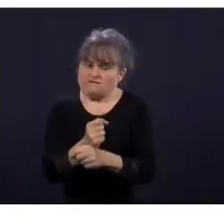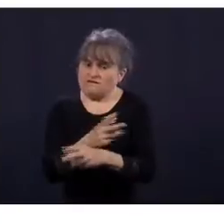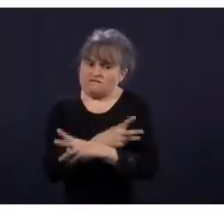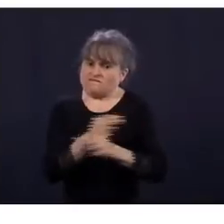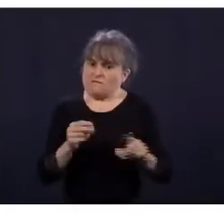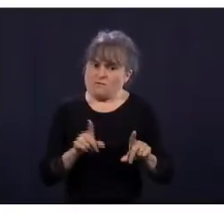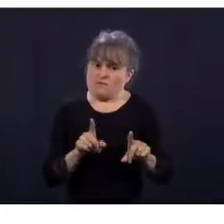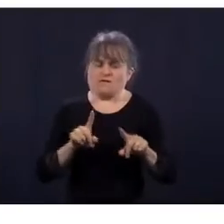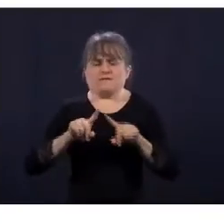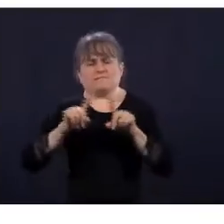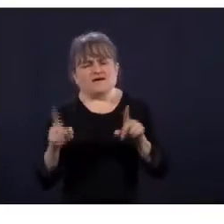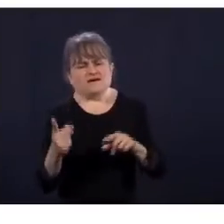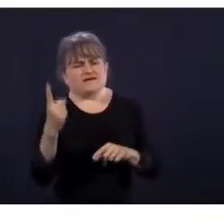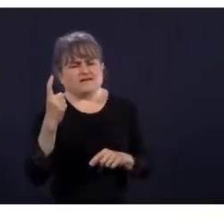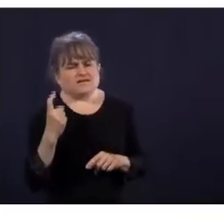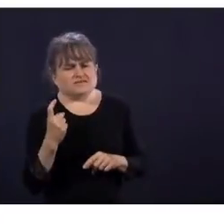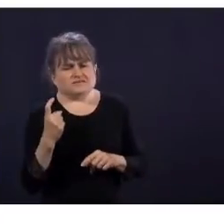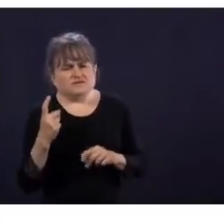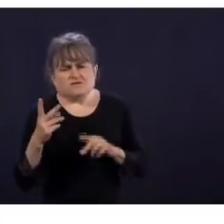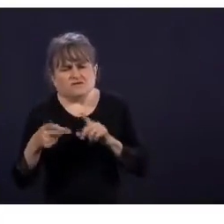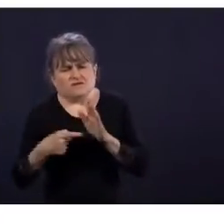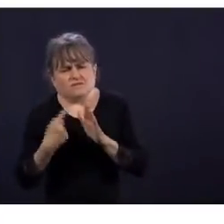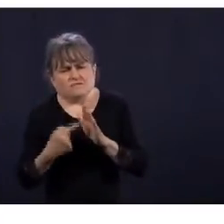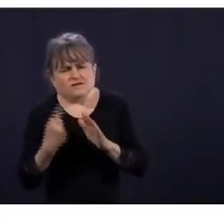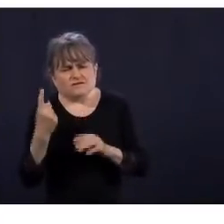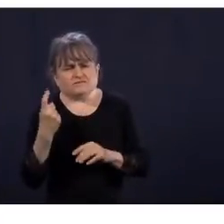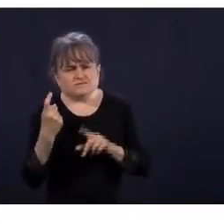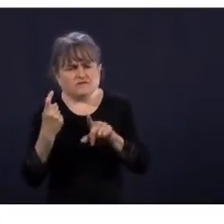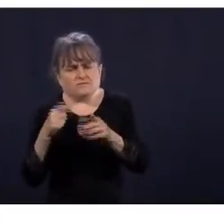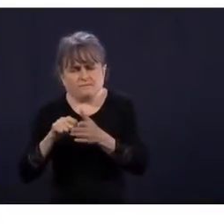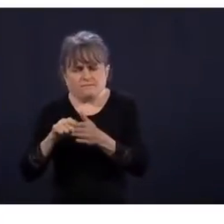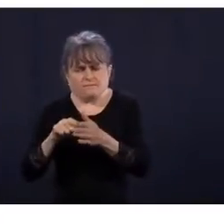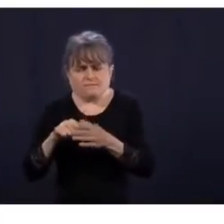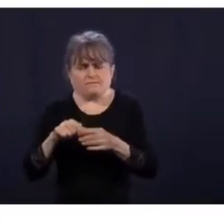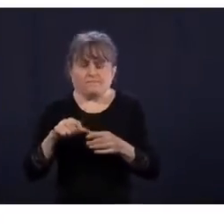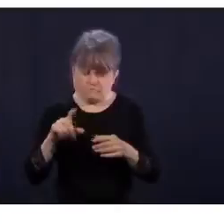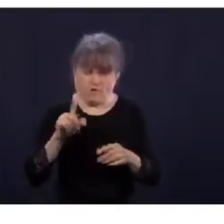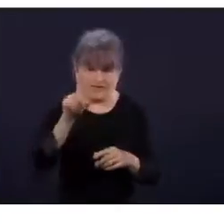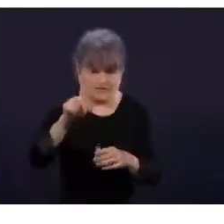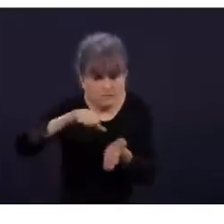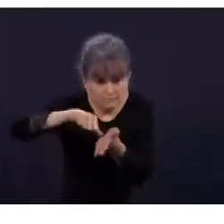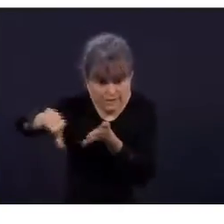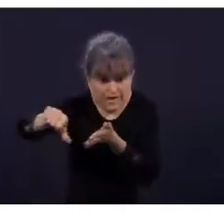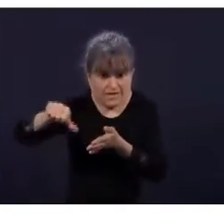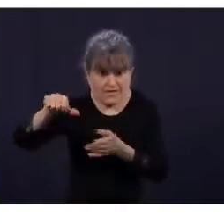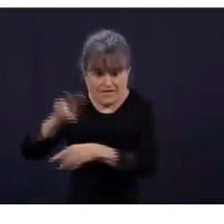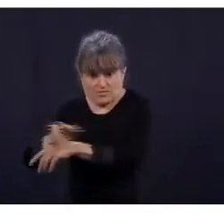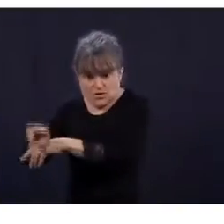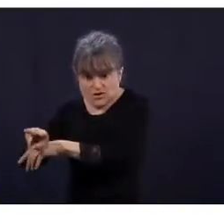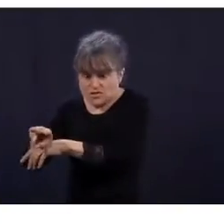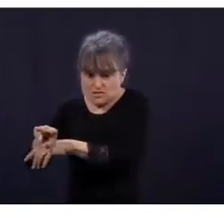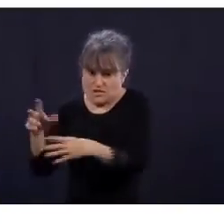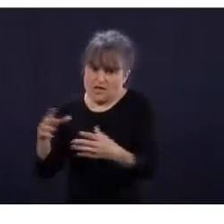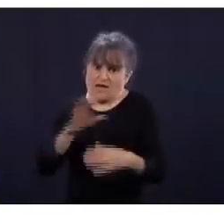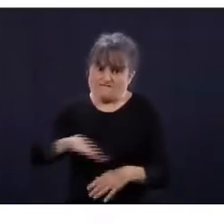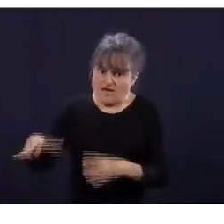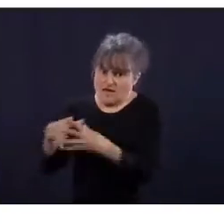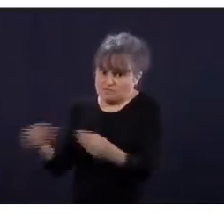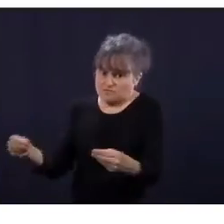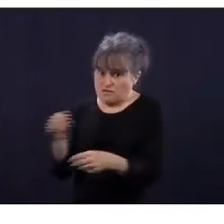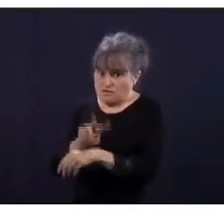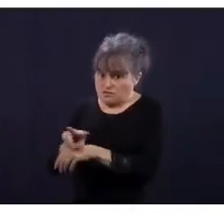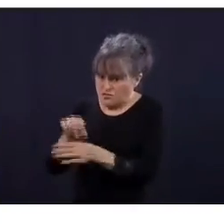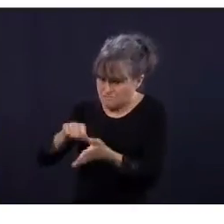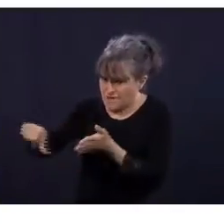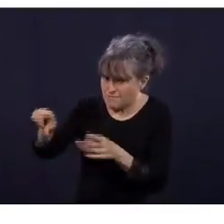envoyer leur enfant, il y a d'autres qui vont choisir de les garder à la maison. S'il arrive un moment